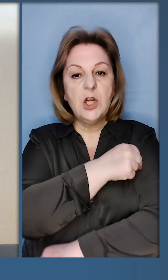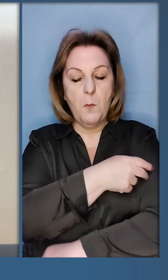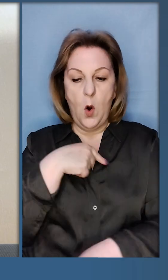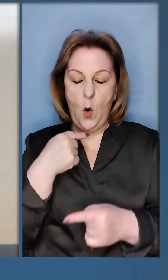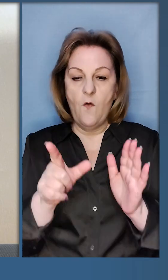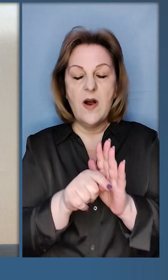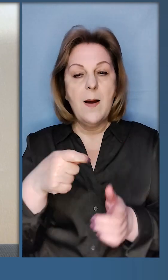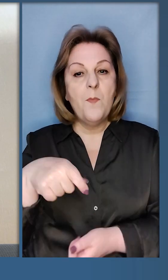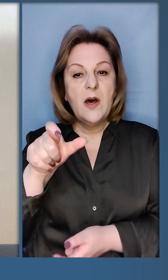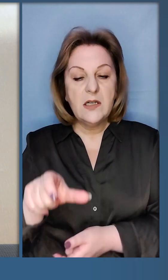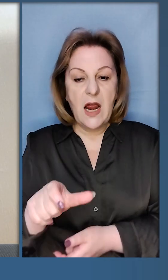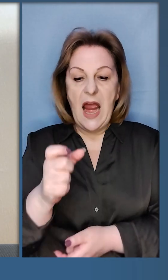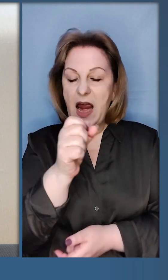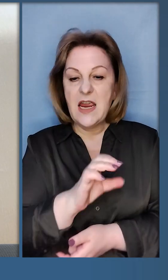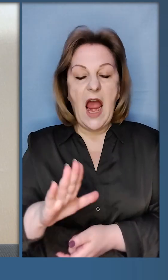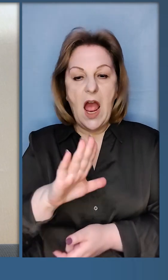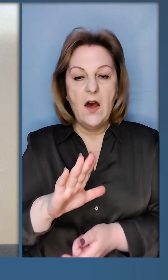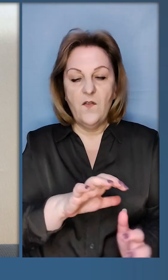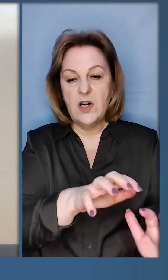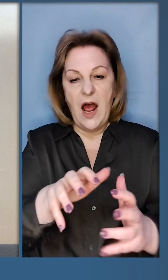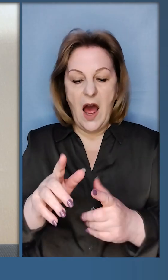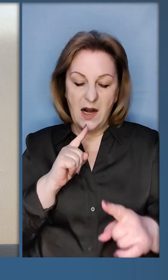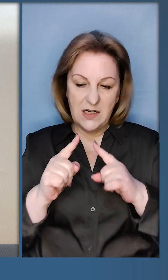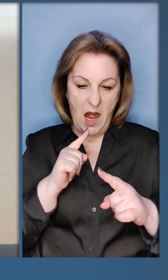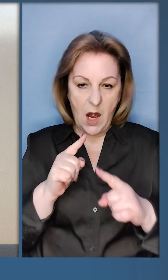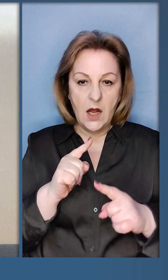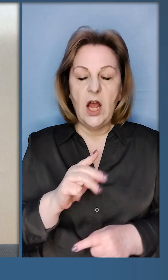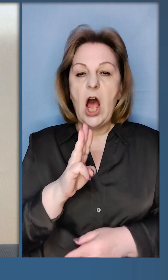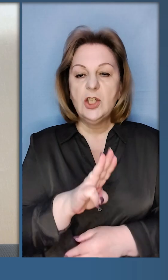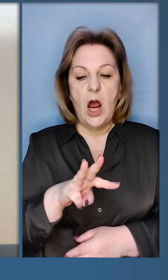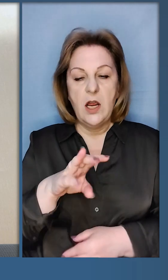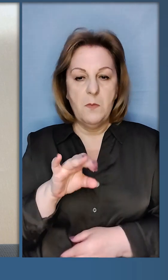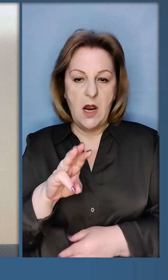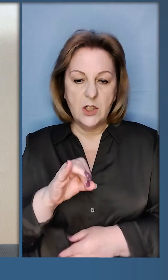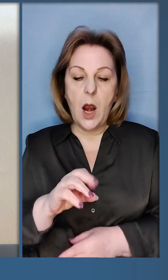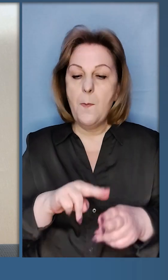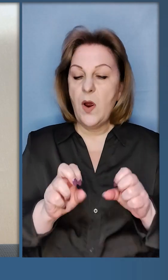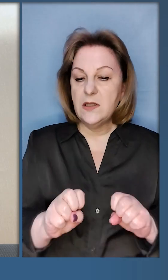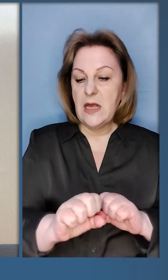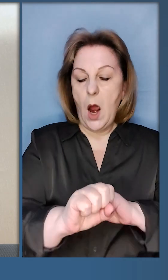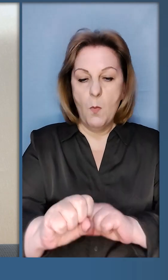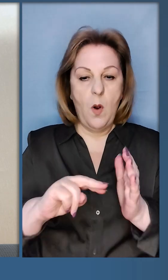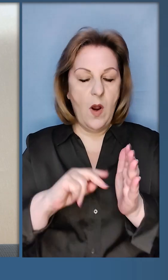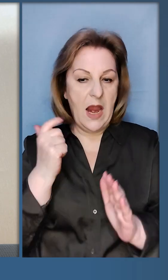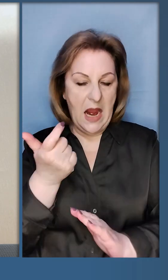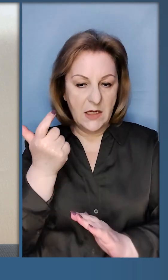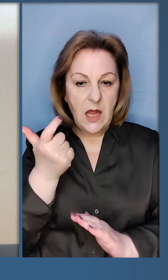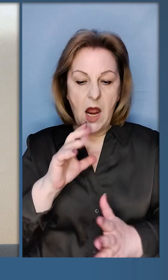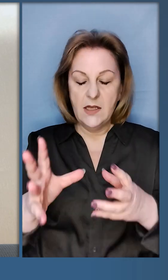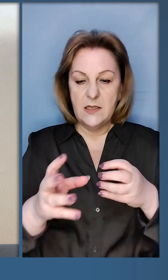медицини. Говорив із президентом Євроради Шарлем Мішеєм. Безпека, оборона,